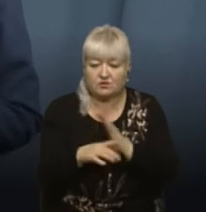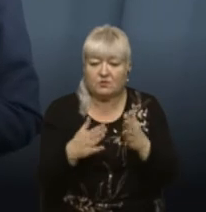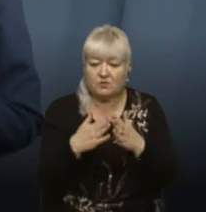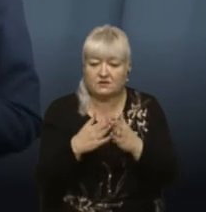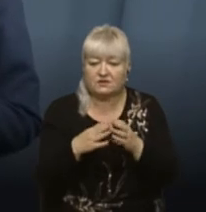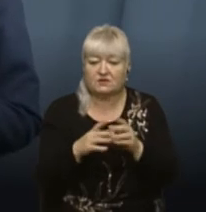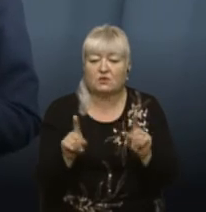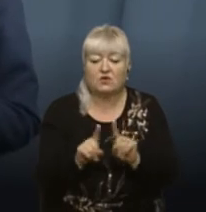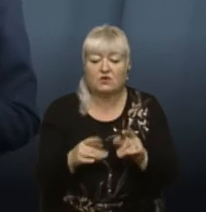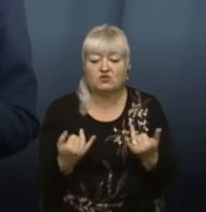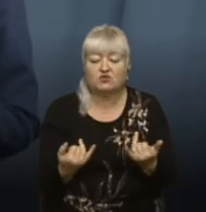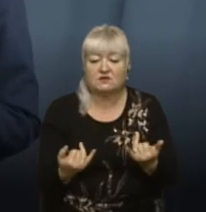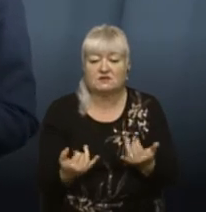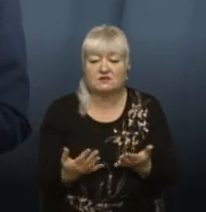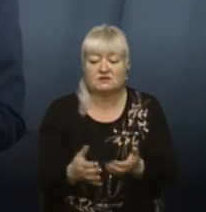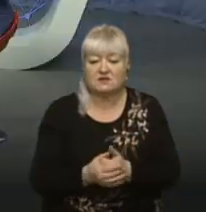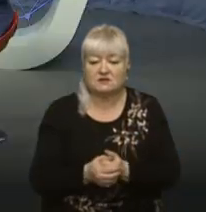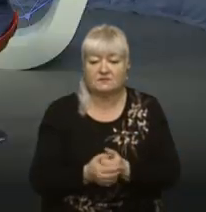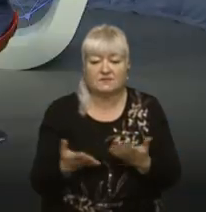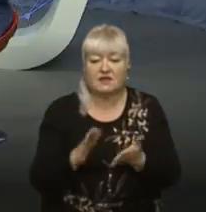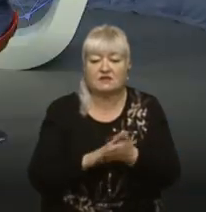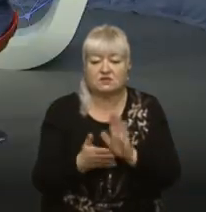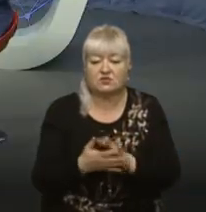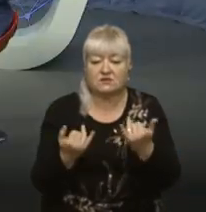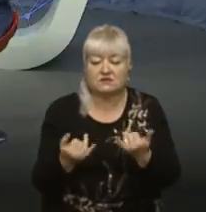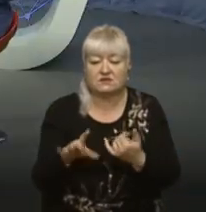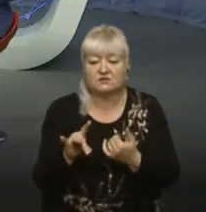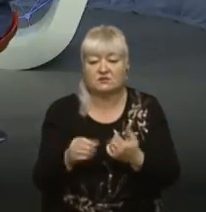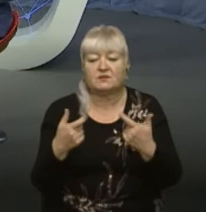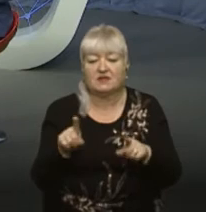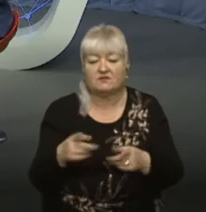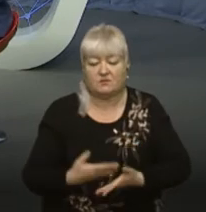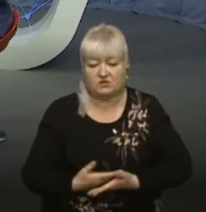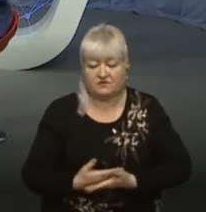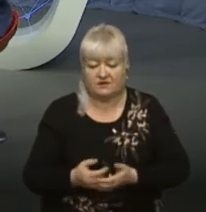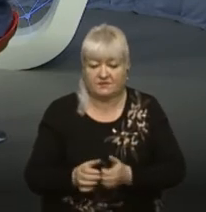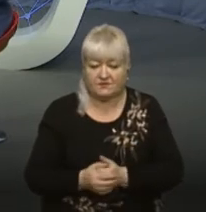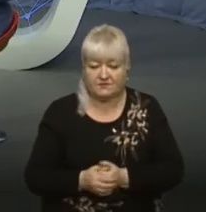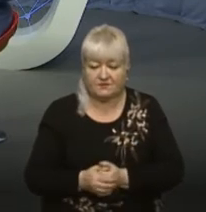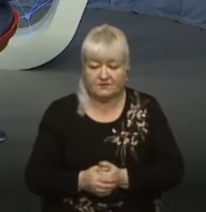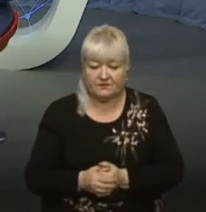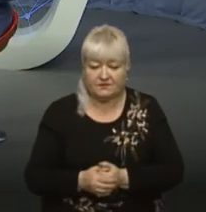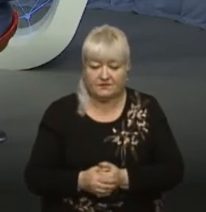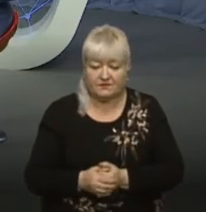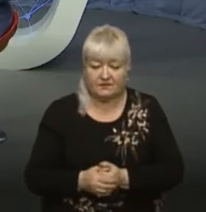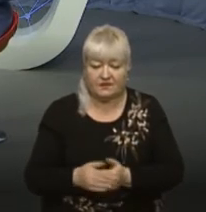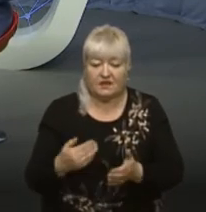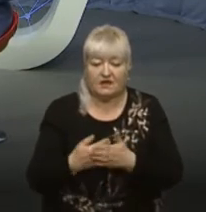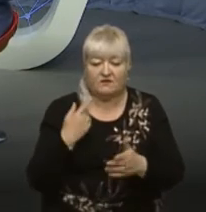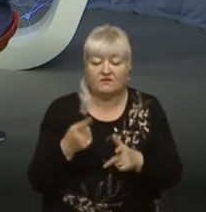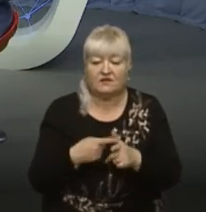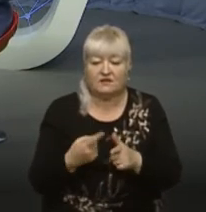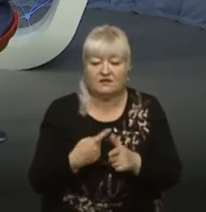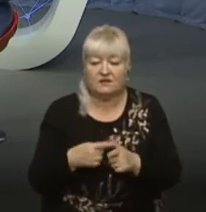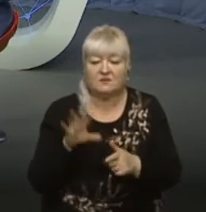яка ситуація зараз в Другобичі, і де ви проживаєте? Насамперед, від імені